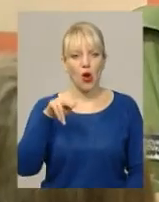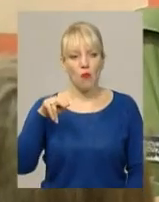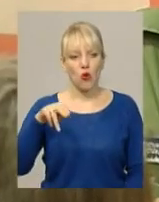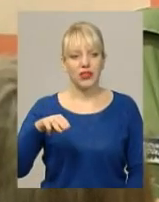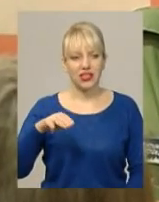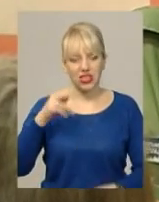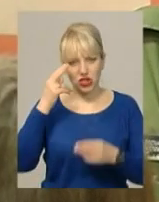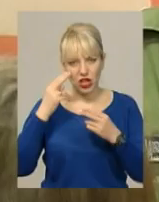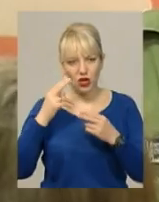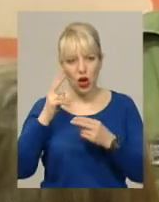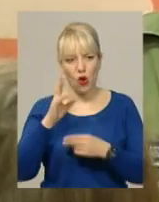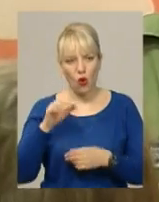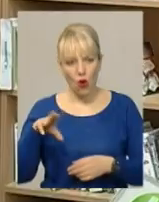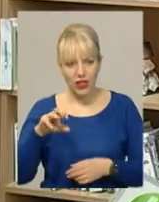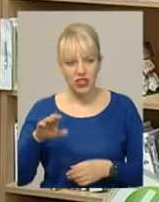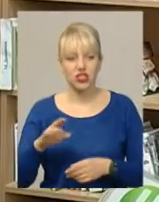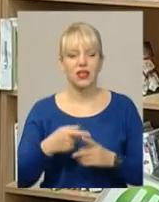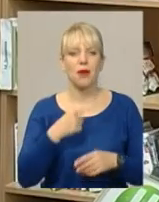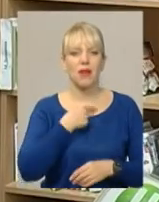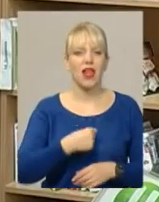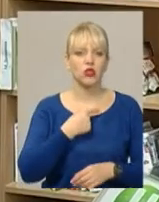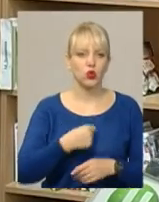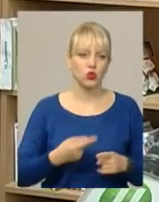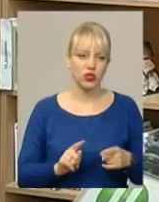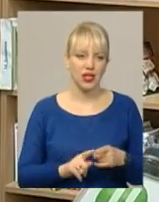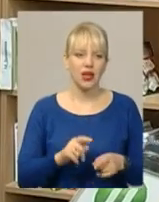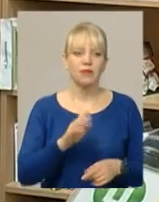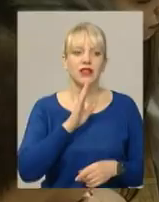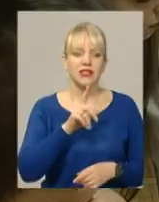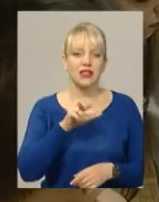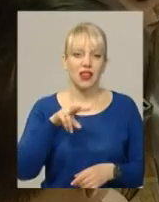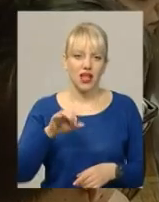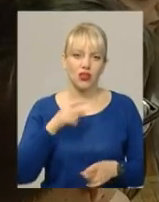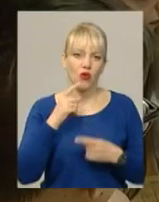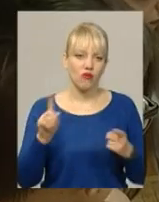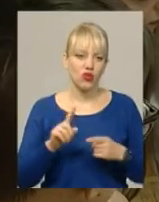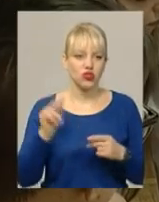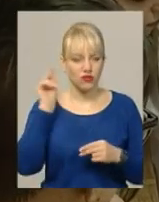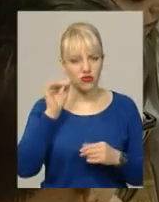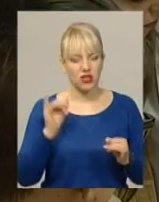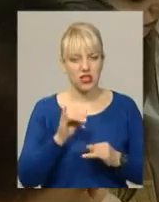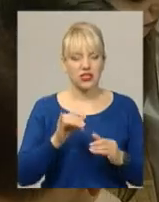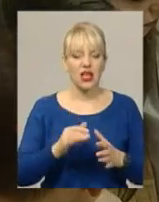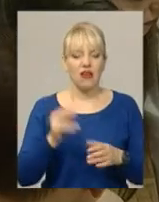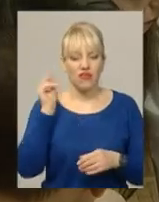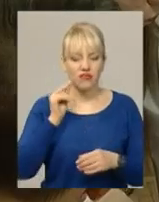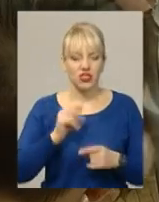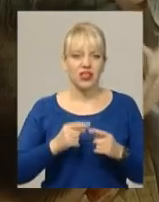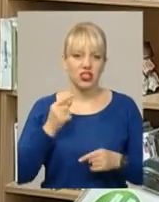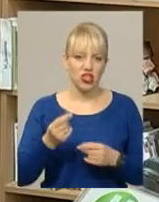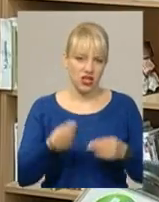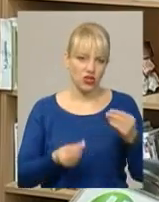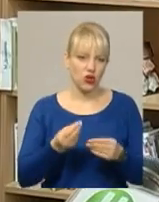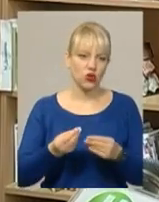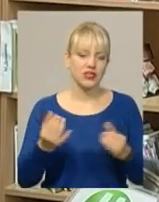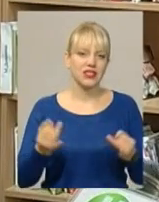місцевих пластунів. Злата Жилавська – майбутня програмістка. Дівчинка переконана – вивчати історію через гру набагато цікавіше, аніж з підручників.